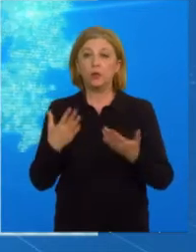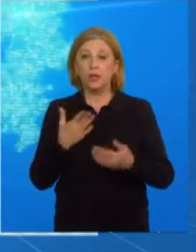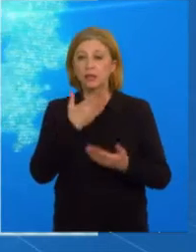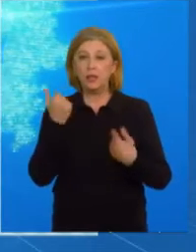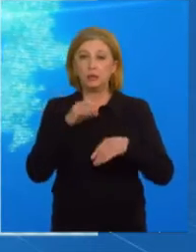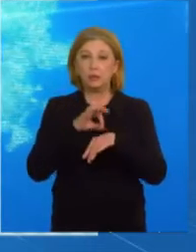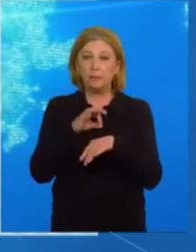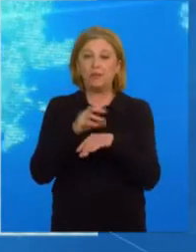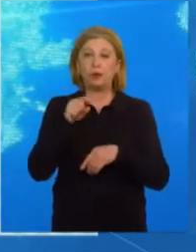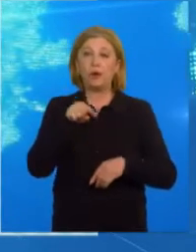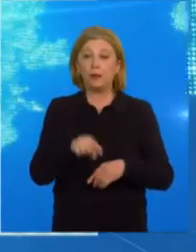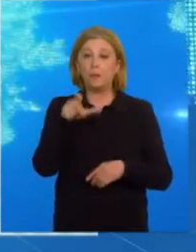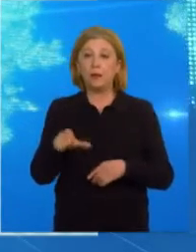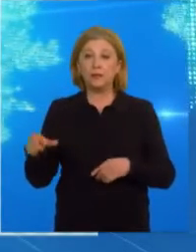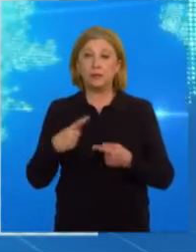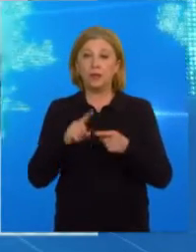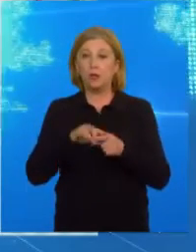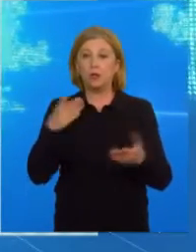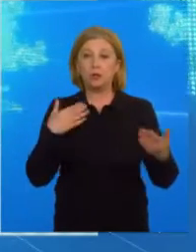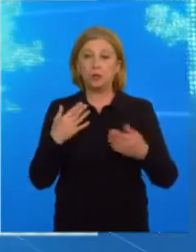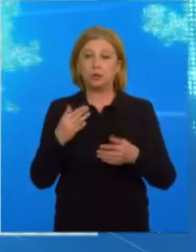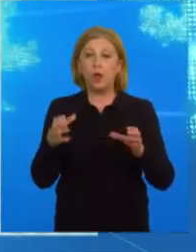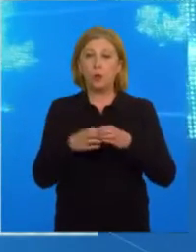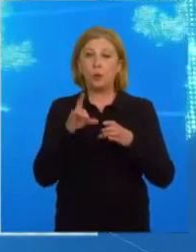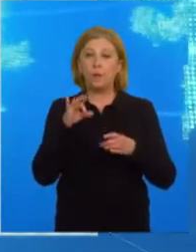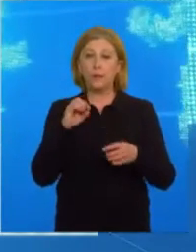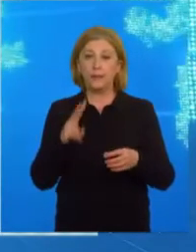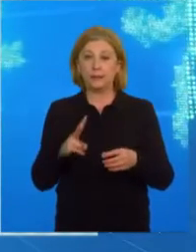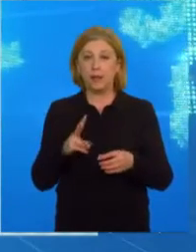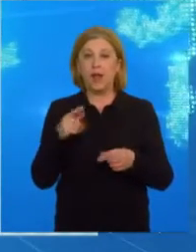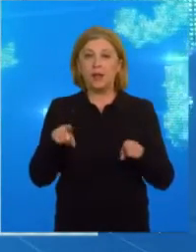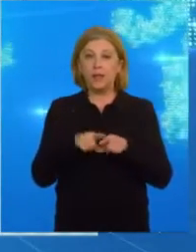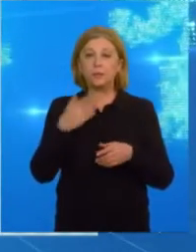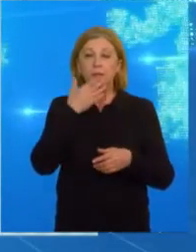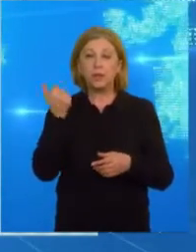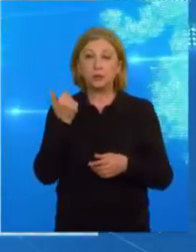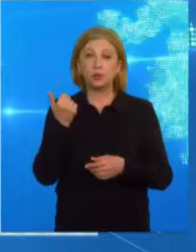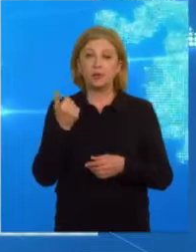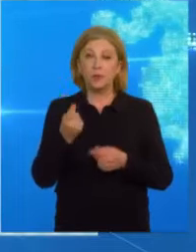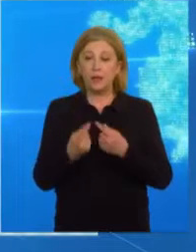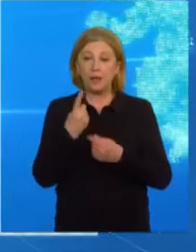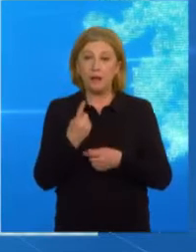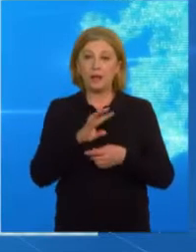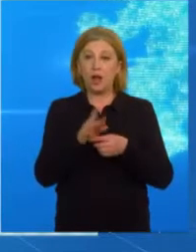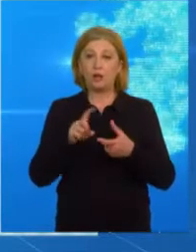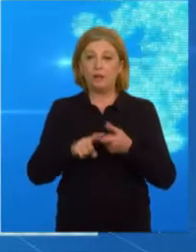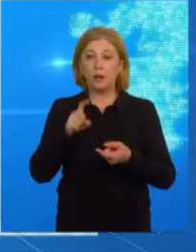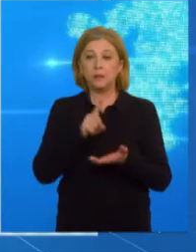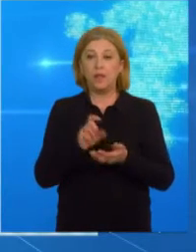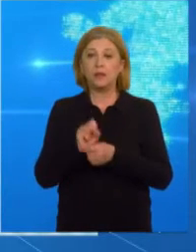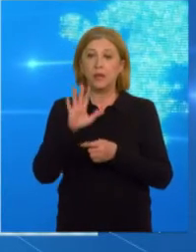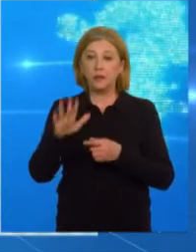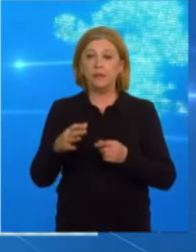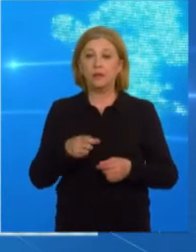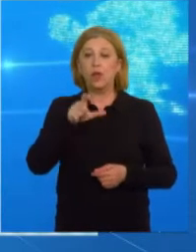заболевания и только тем пациентам, которые не относятся к группе риска. Даже при отсутствии проявления коронавируса в больницу обязательно отправят